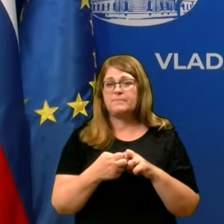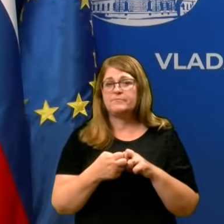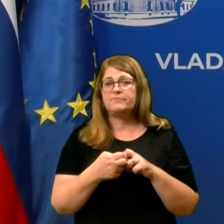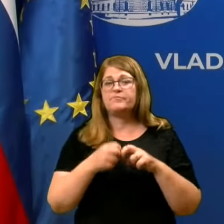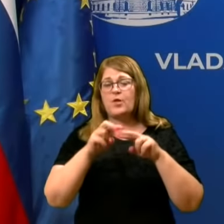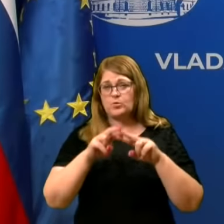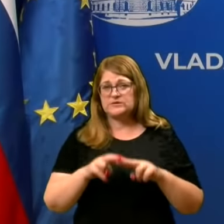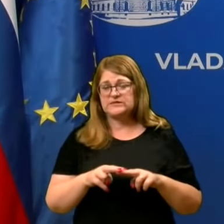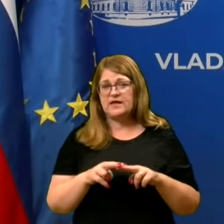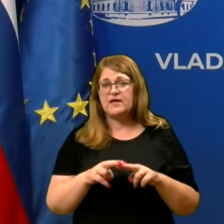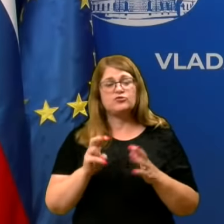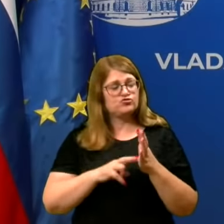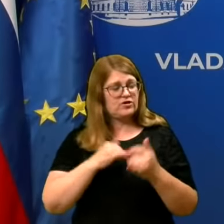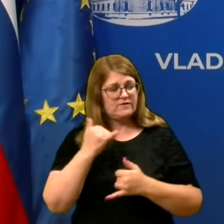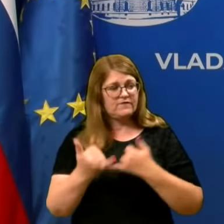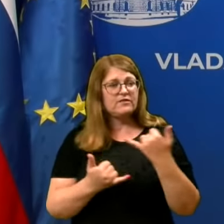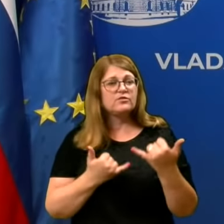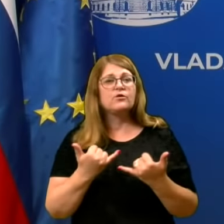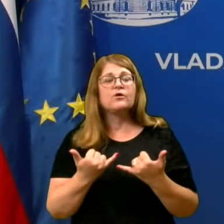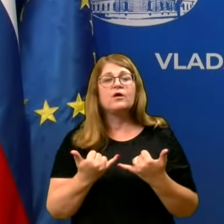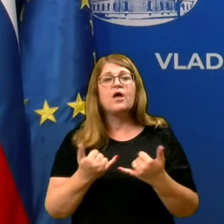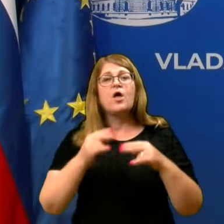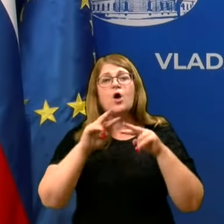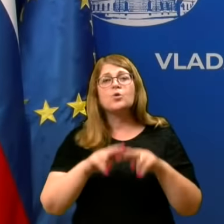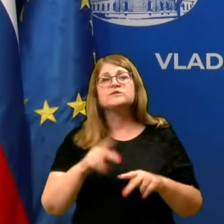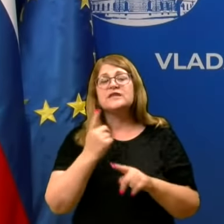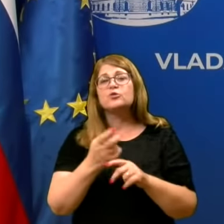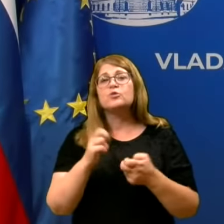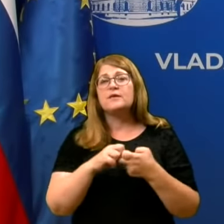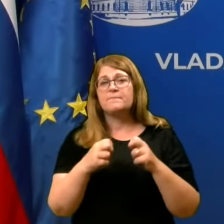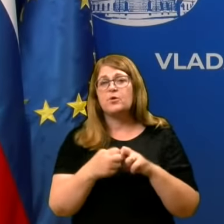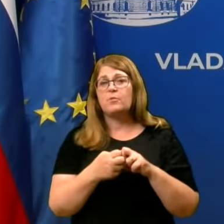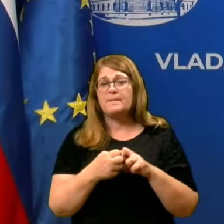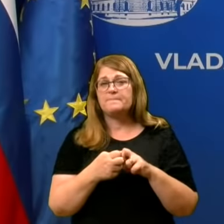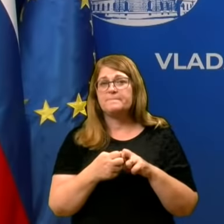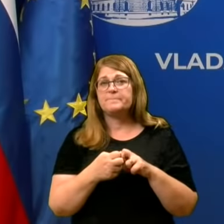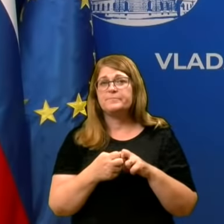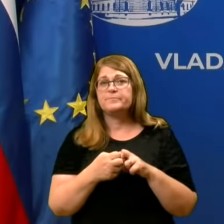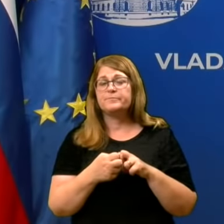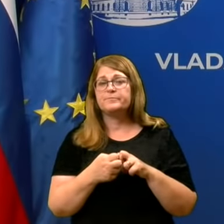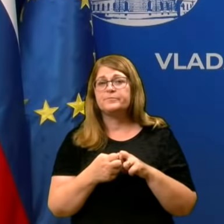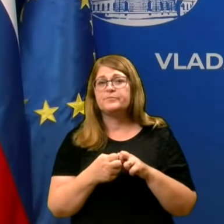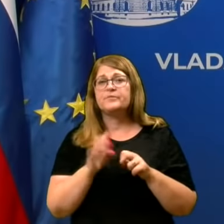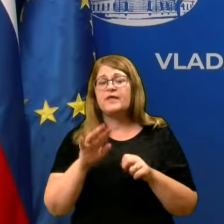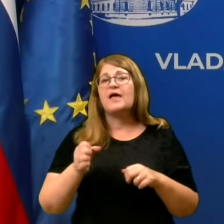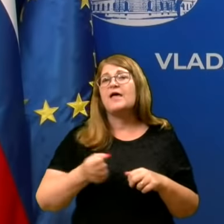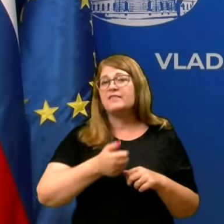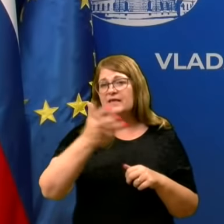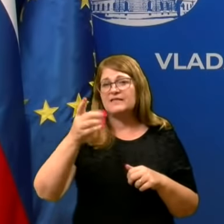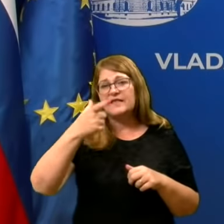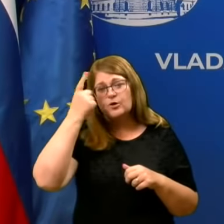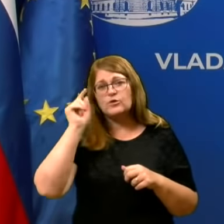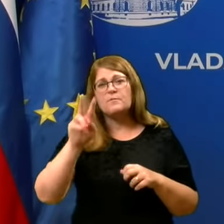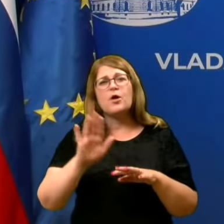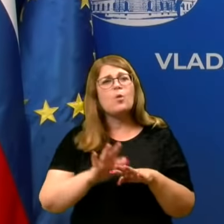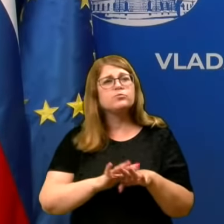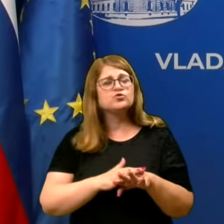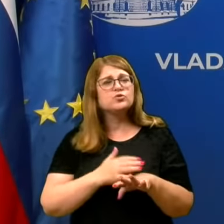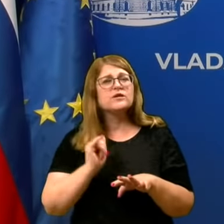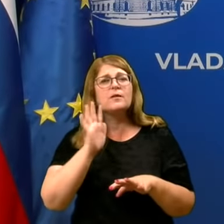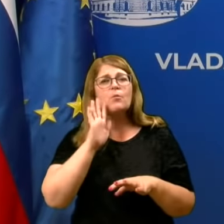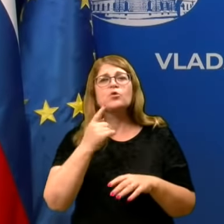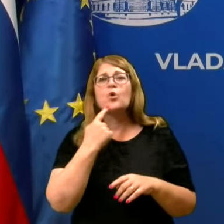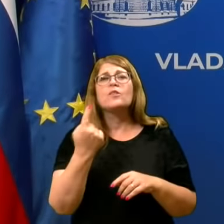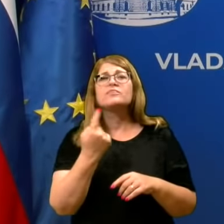problem ostaja, še vedno. Ostaja tudi problem ta, da pač nekateri ljudje imajo občutek, da bojo